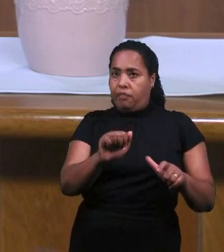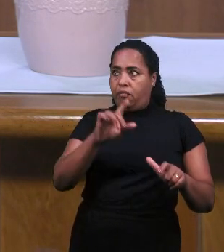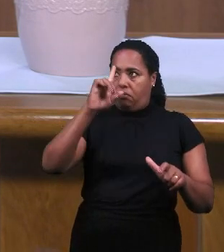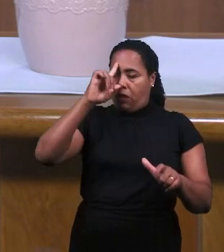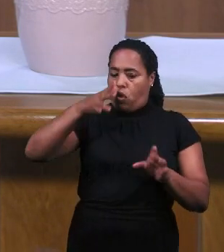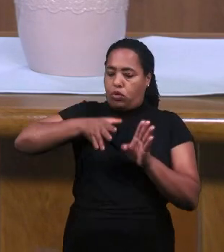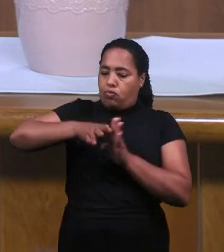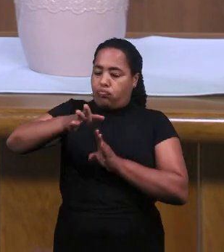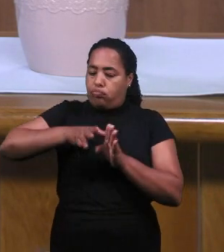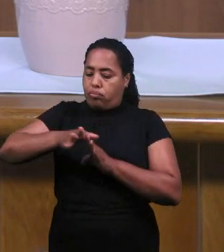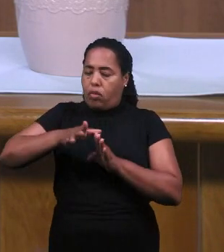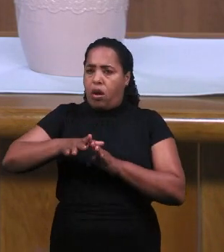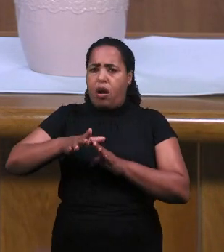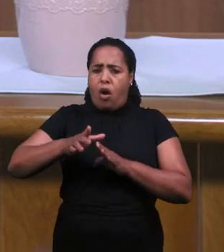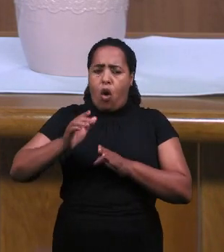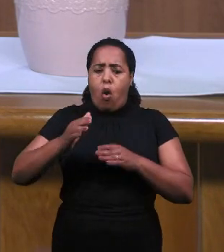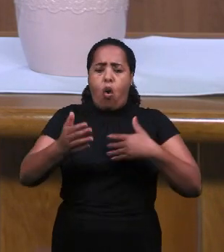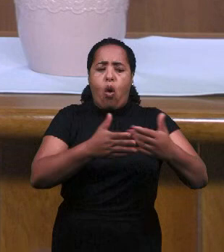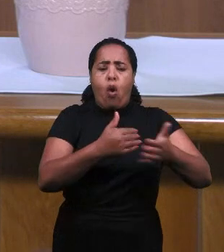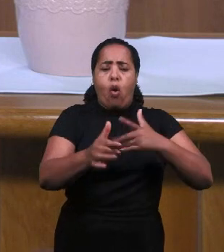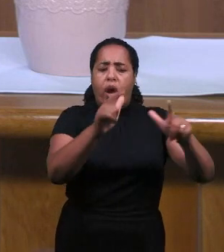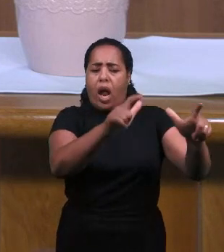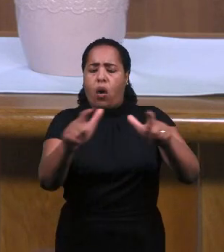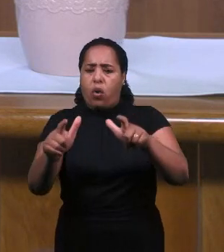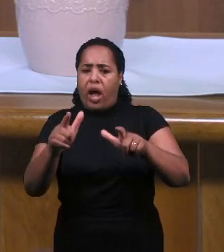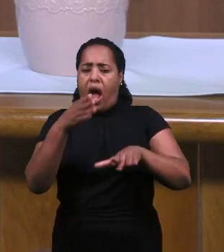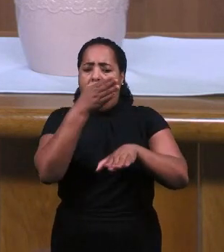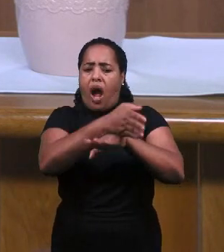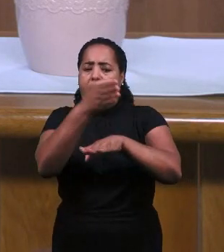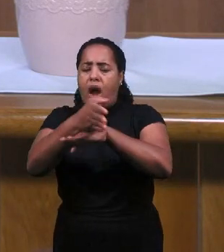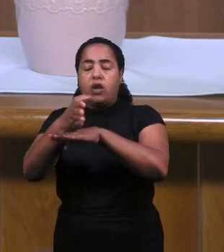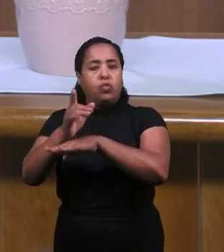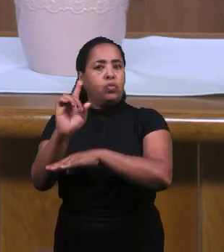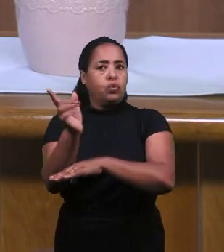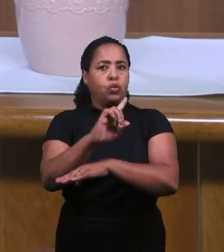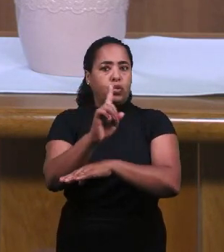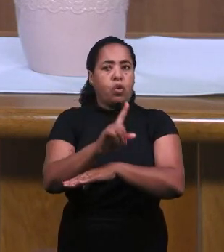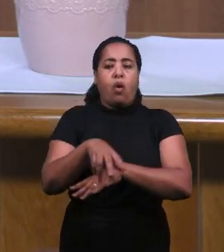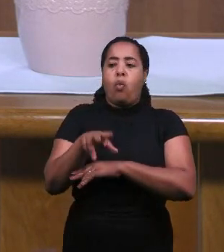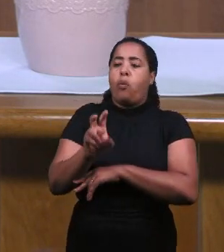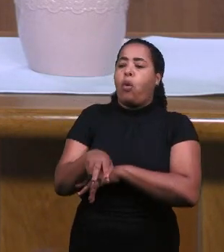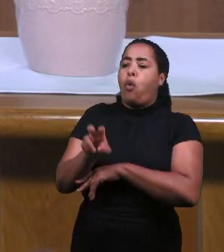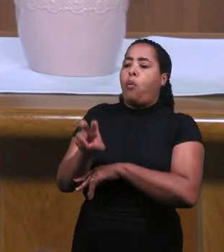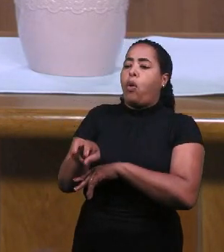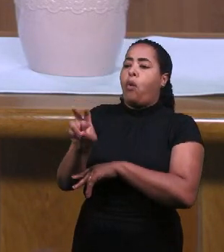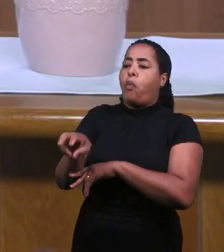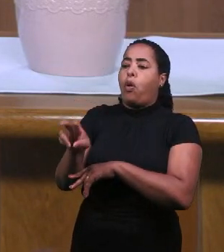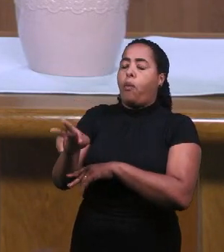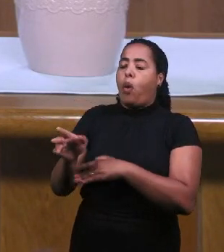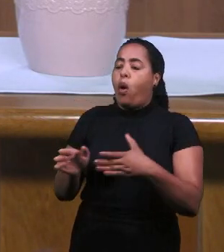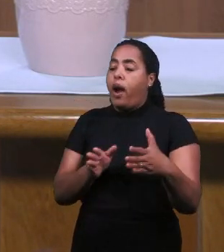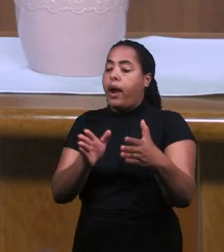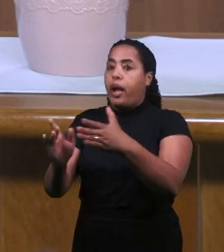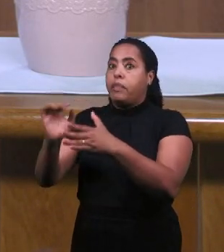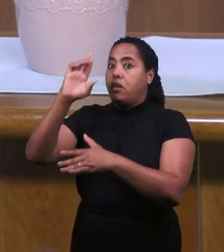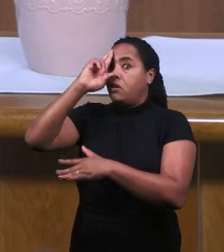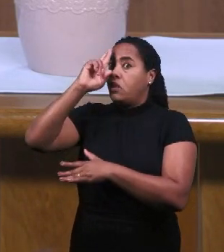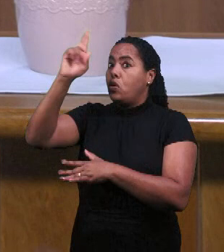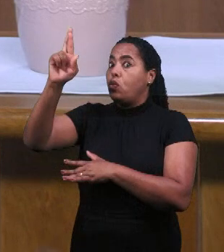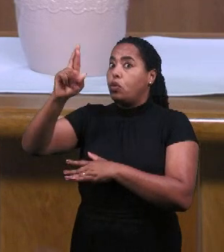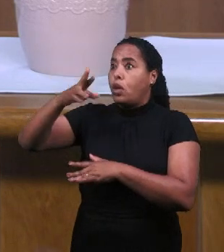По водительству Божьему Он не мог идти куда бы попало Он должен был идти только